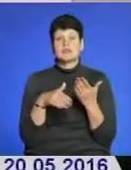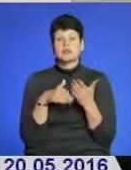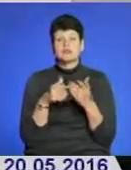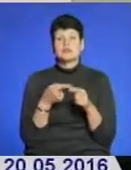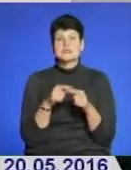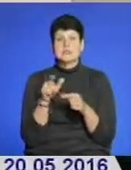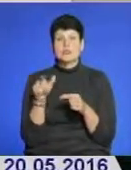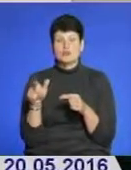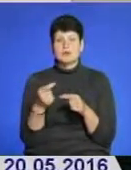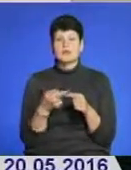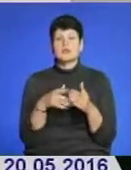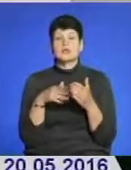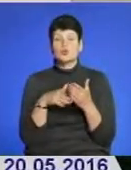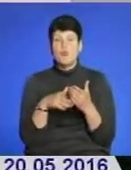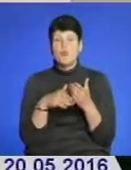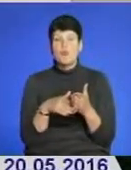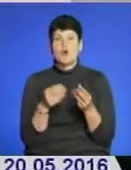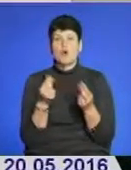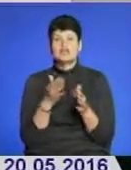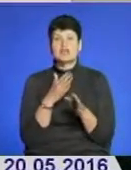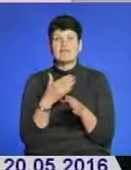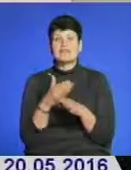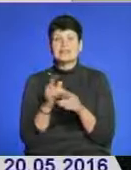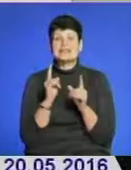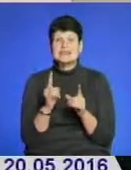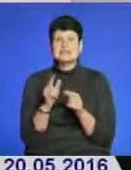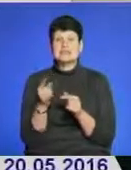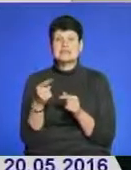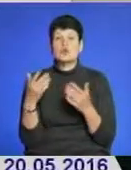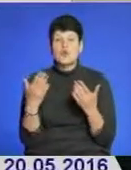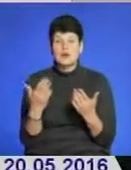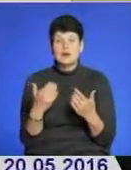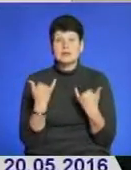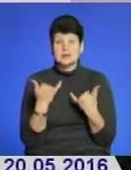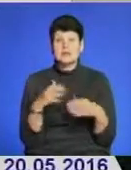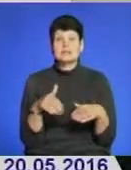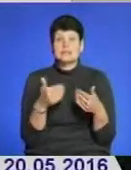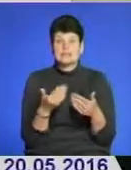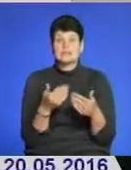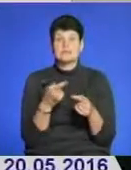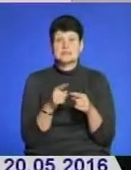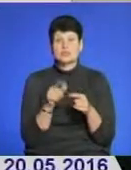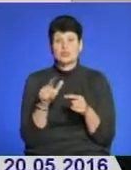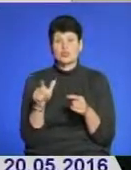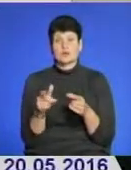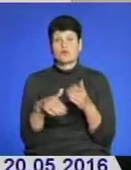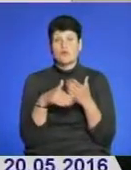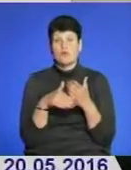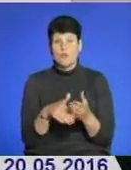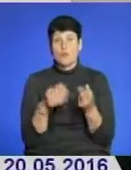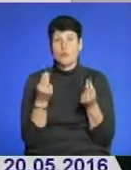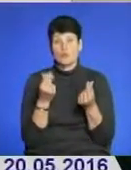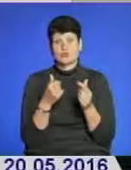людям, але допомога, кошти виділялись тільки на жителя Тернополя. А тепер ми надаємо цим людям допомогу і кошти йдуть